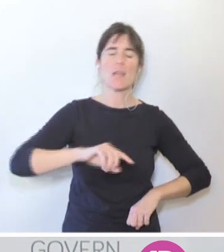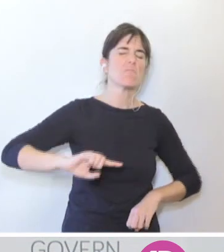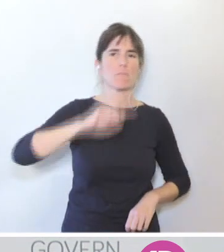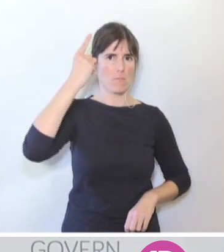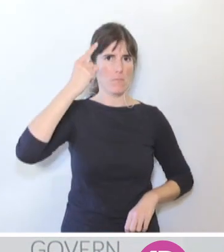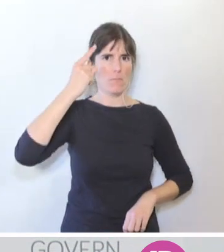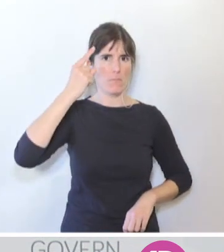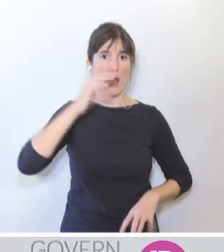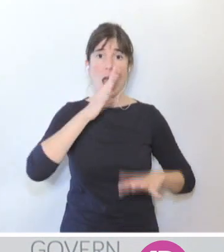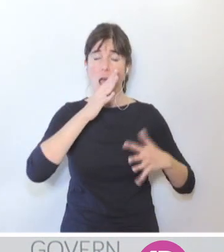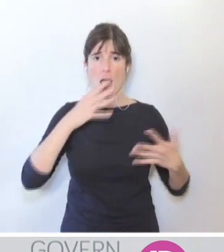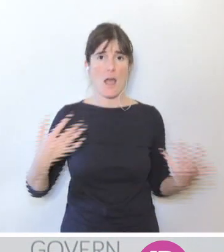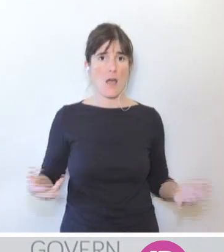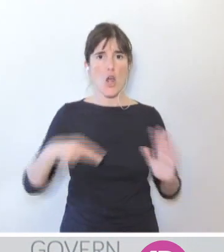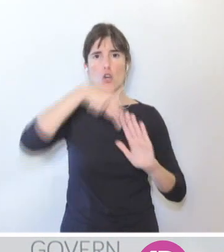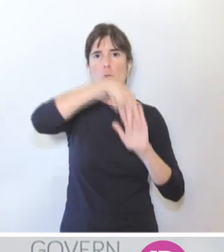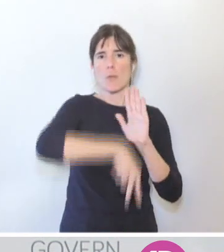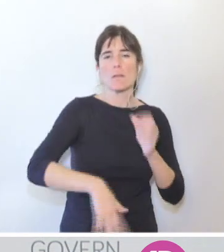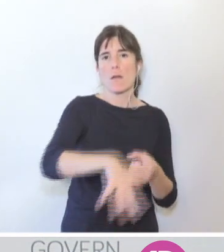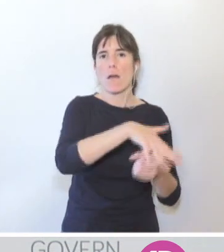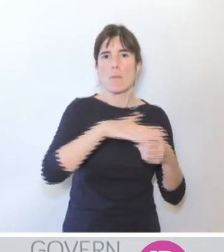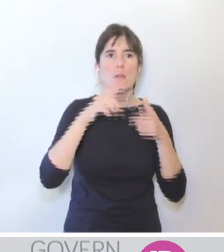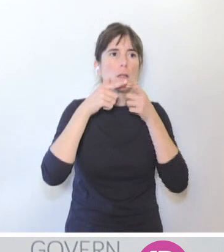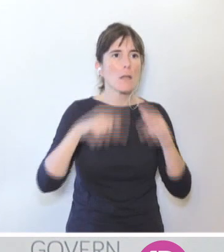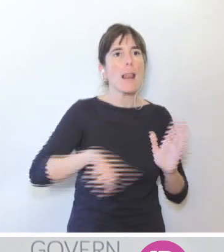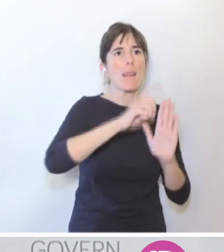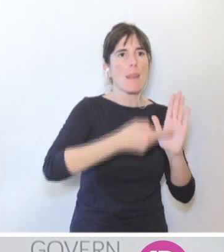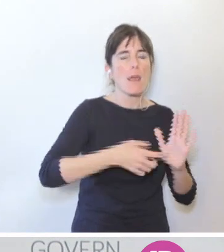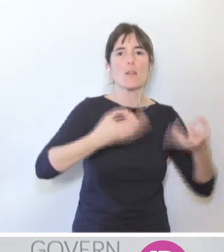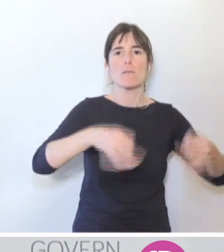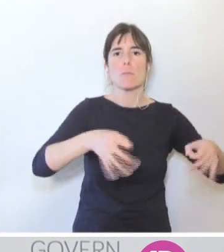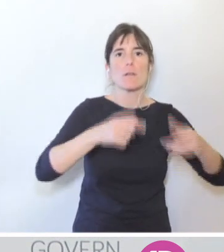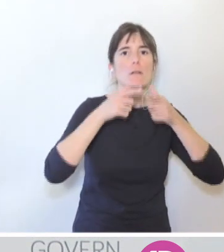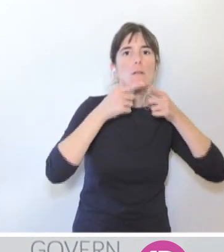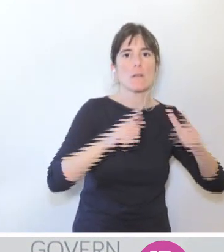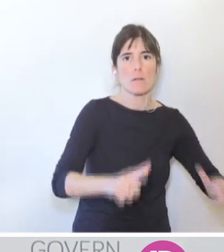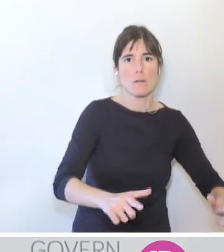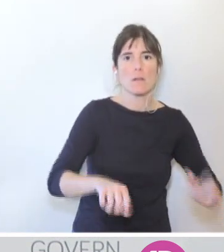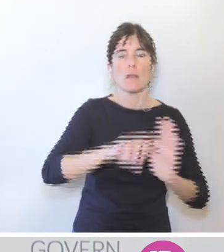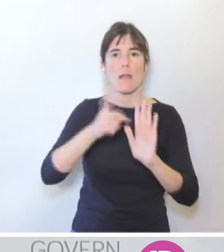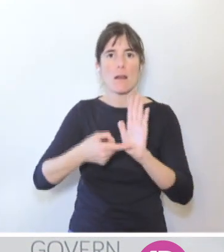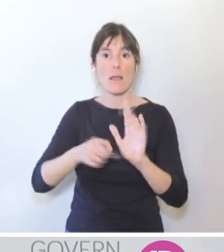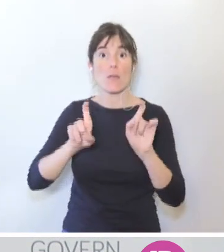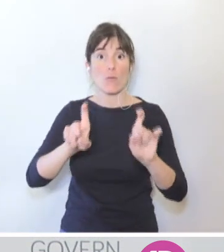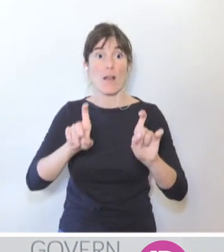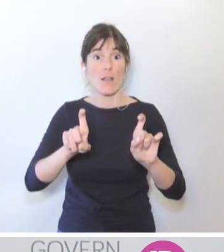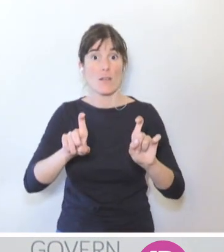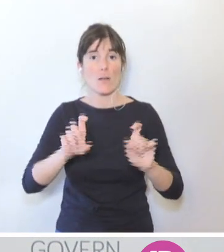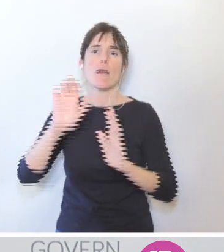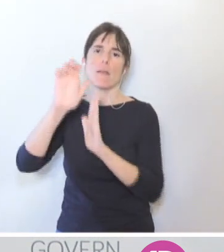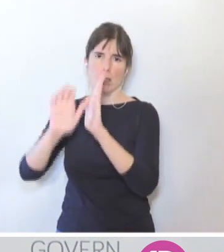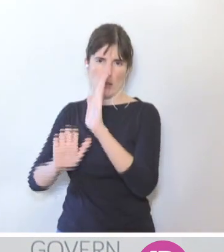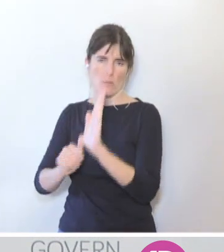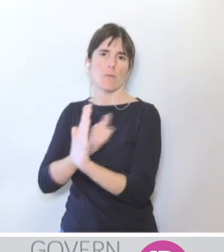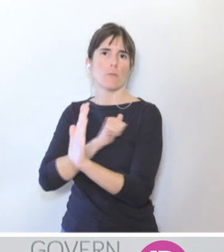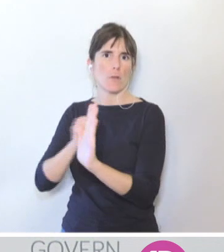actualment existent en matèria lingüística, llei de normalització lingüística, llei d'educació, per descomptat estatut d'autonomia,